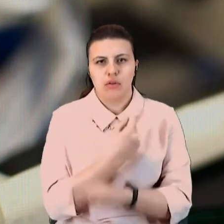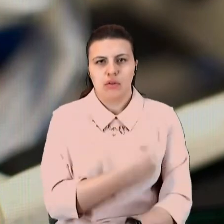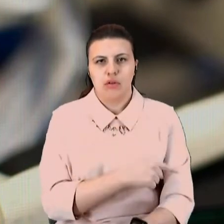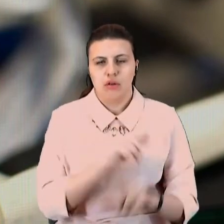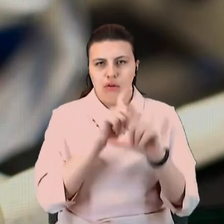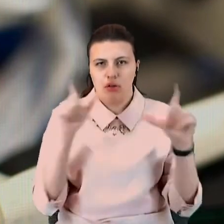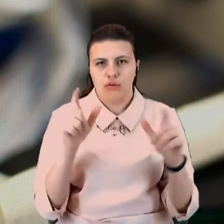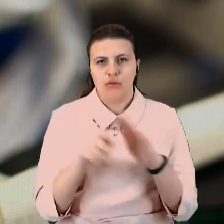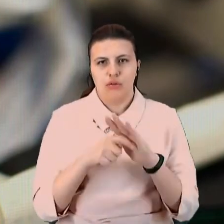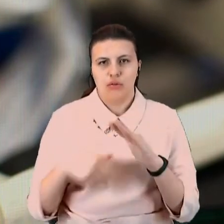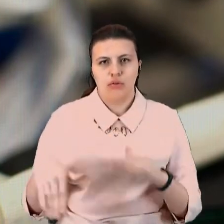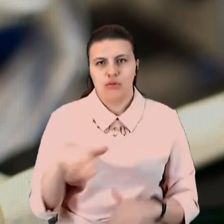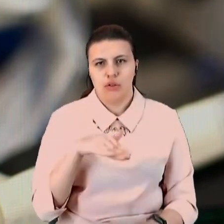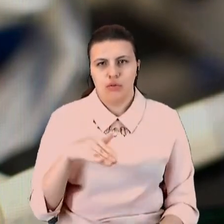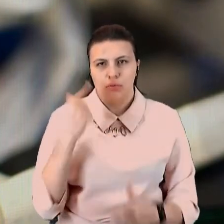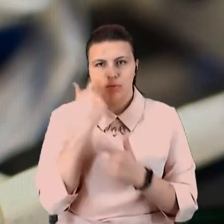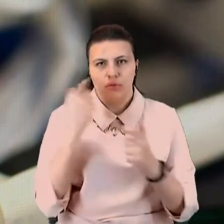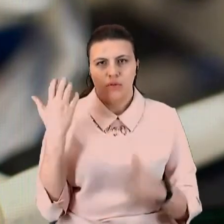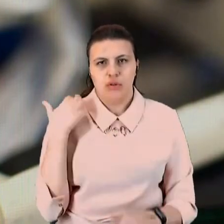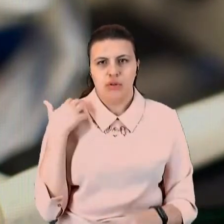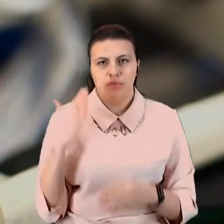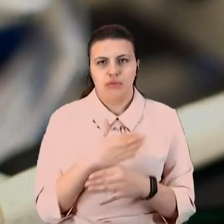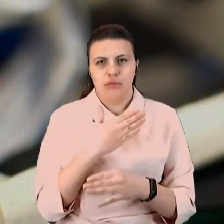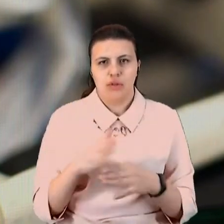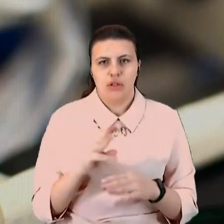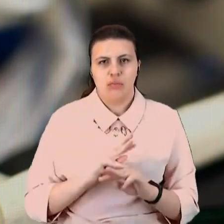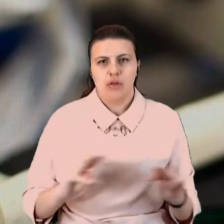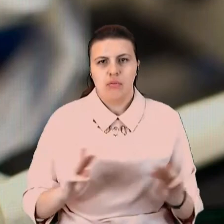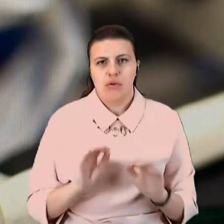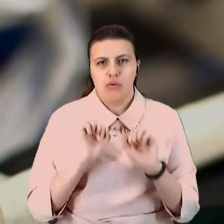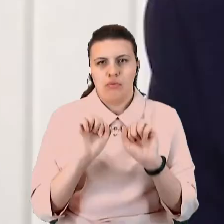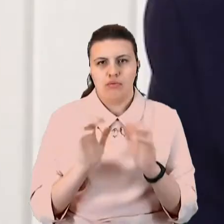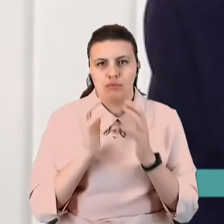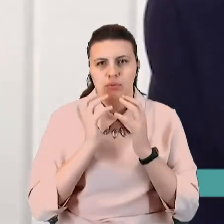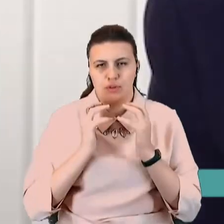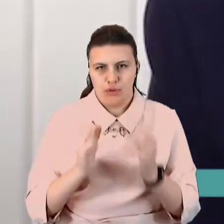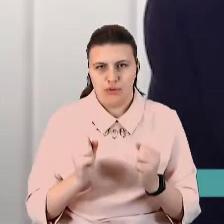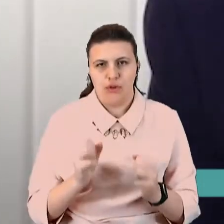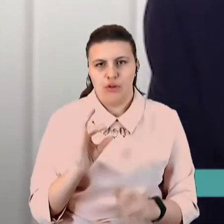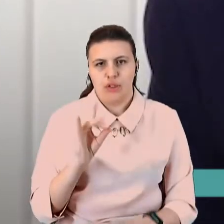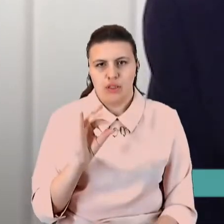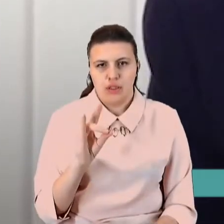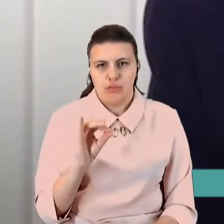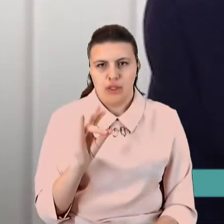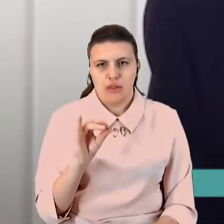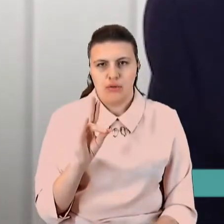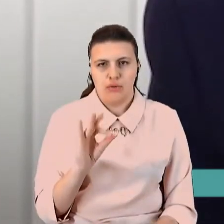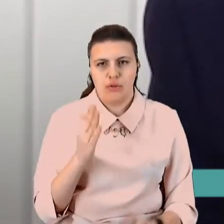начальник відділу стратегічного розвитку Департаменту охорони здоров'я Олександр Педенко. Станом на сьогодні